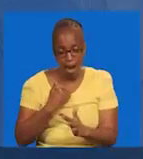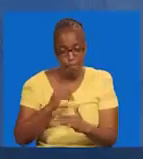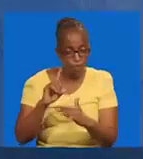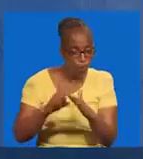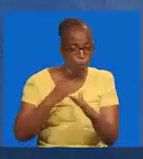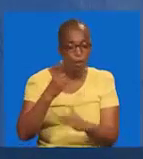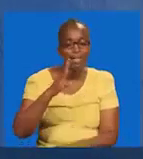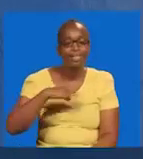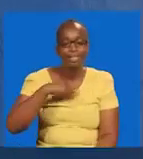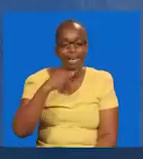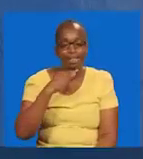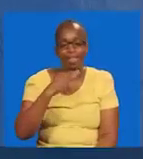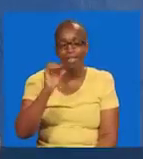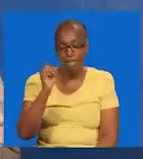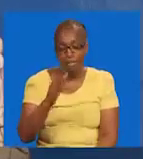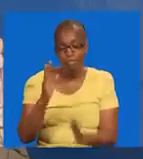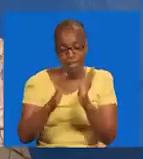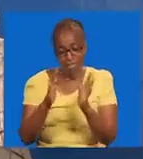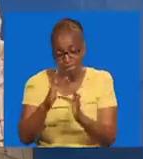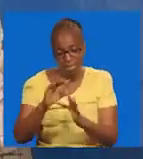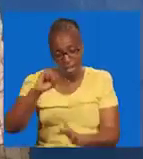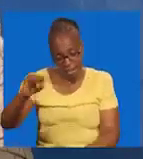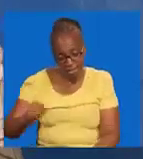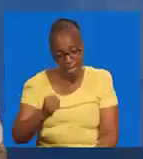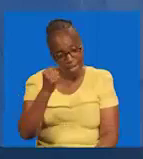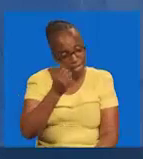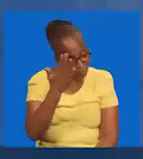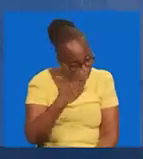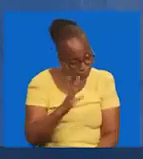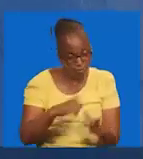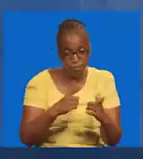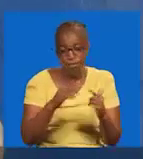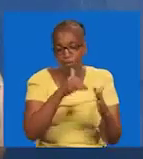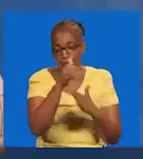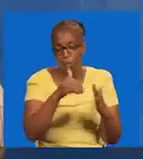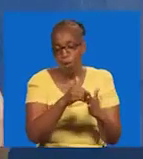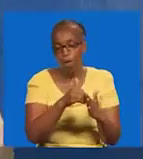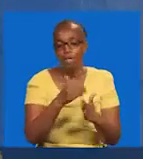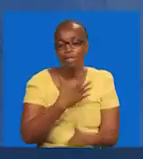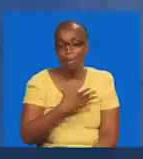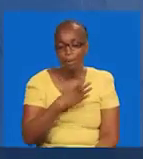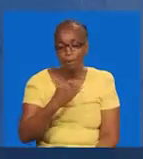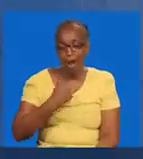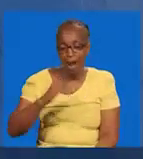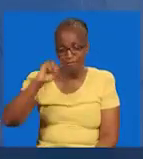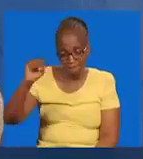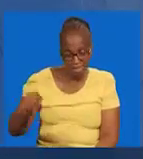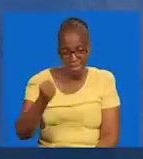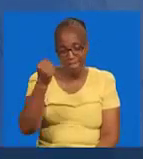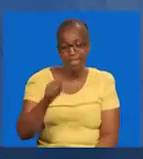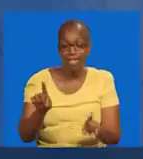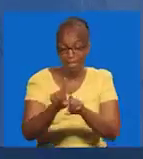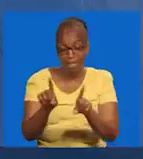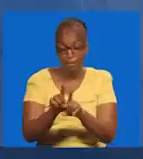wamechinda kifo. Kwa sababu kama Yesu wamefufuka. Wafu wote wamesha afufuka. Hata